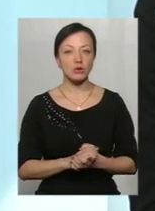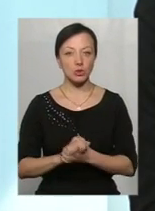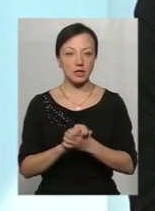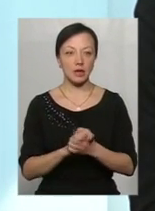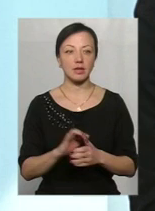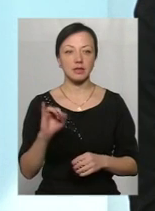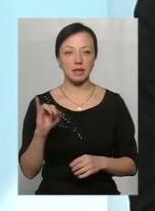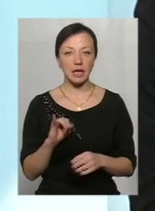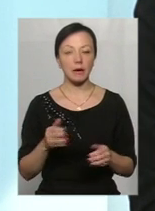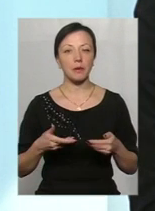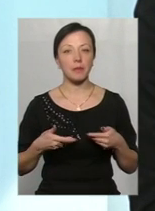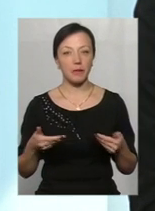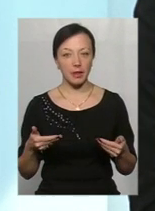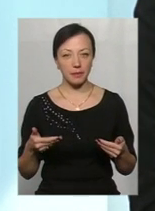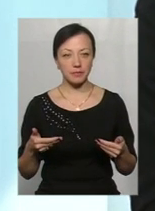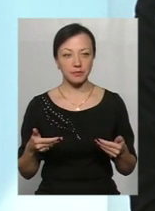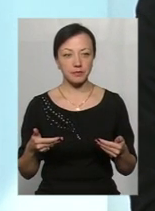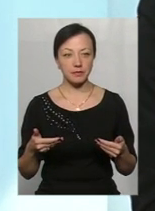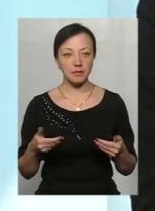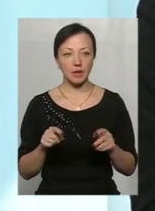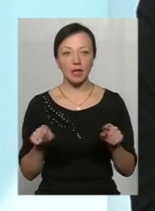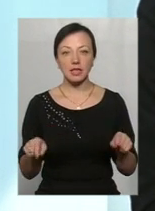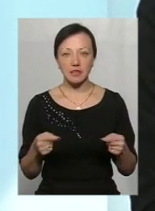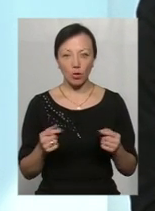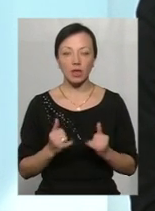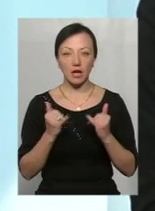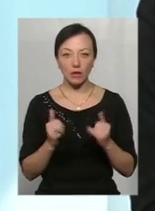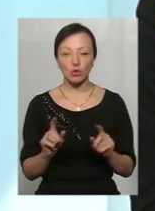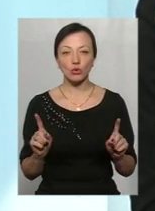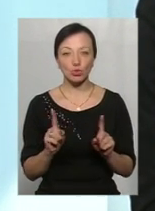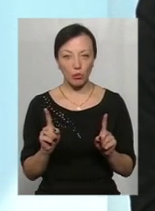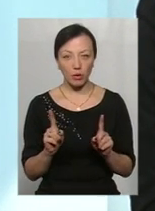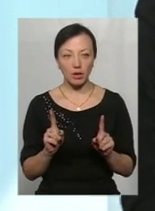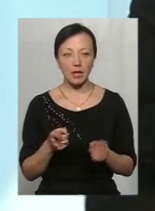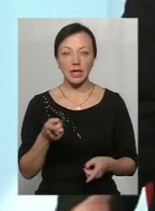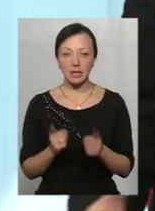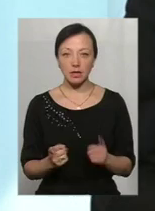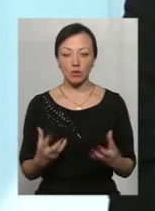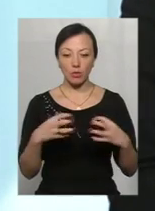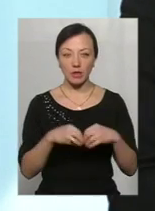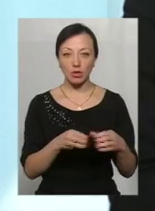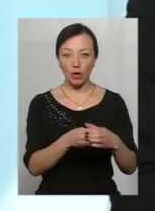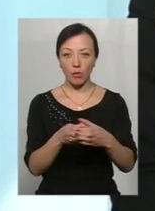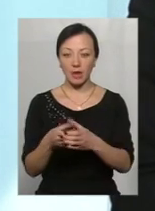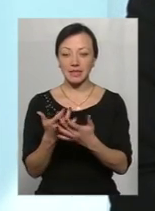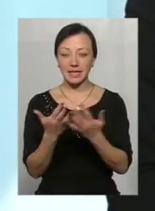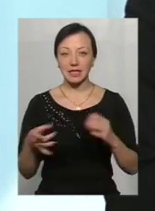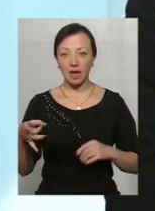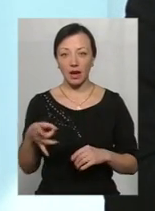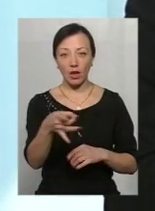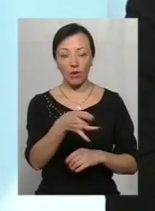І ми створені для того, щоб дійсно об'єднувачі громади з різних регіонів